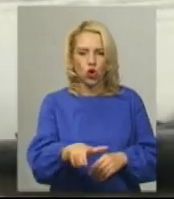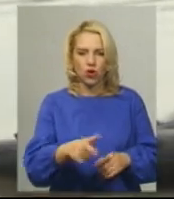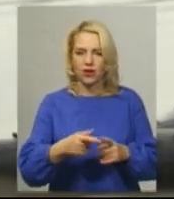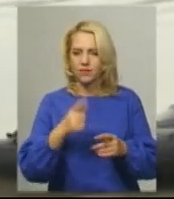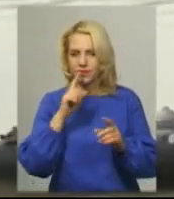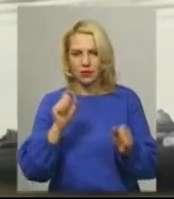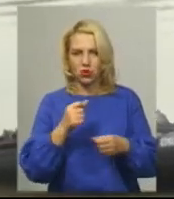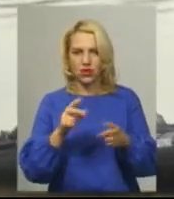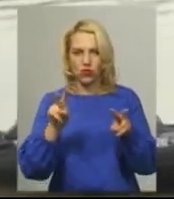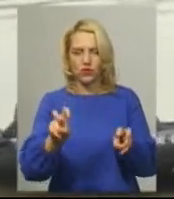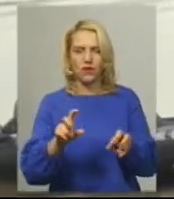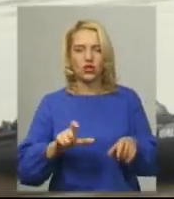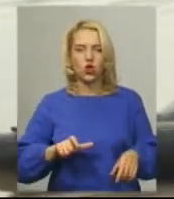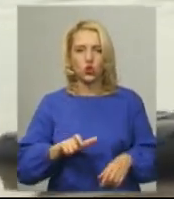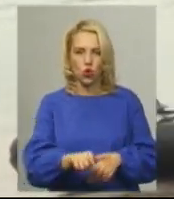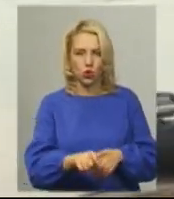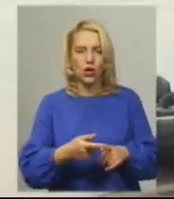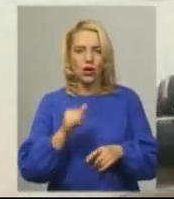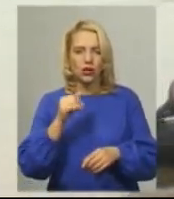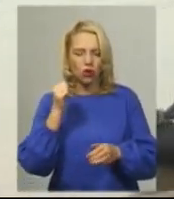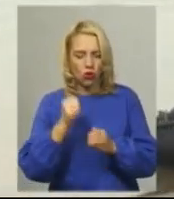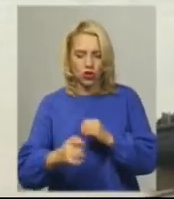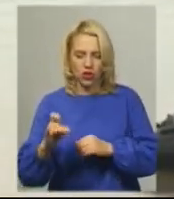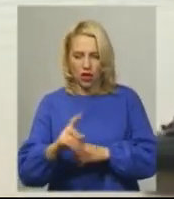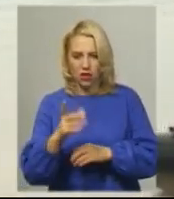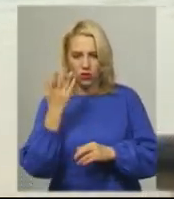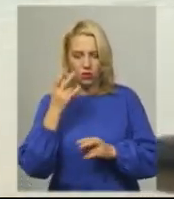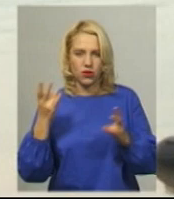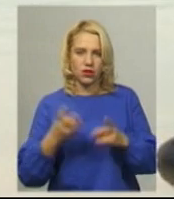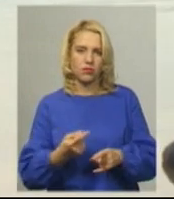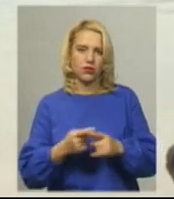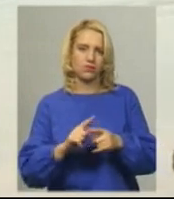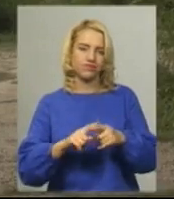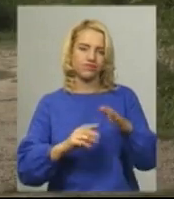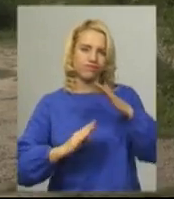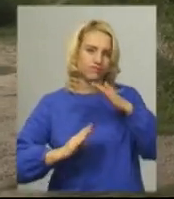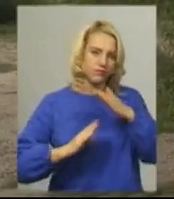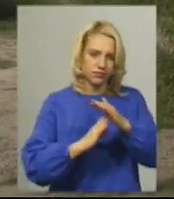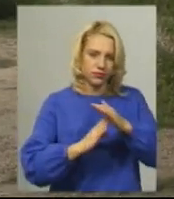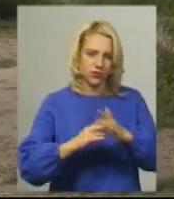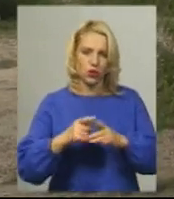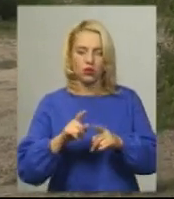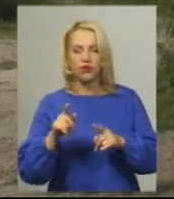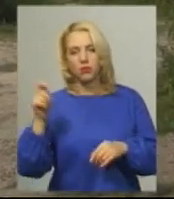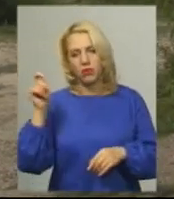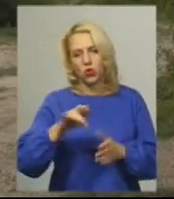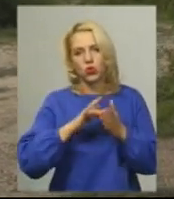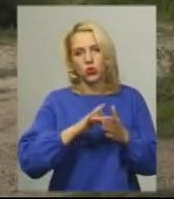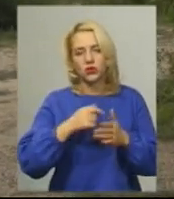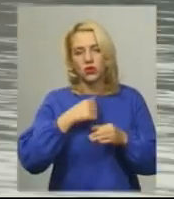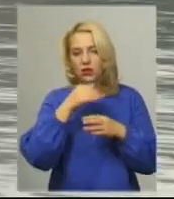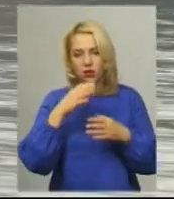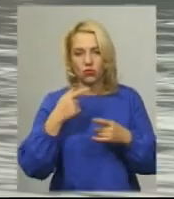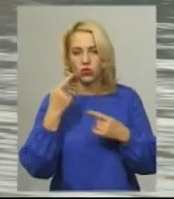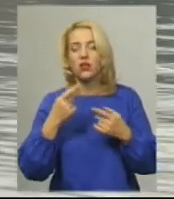дорогою. І кожного разу, коли щось потрібно, все впирається в одну і ту саму проблему. Приїжджають туристи, я не можу скрити,